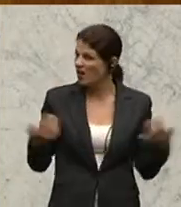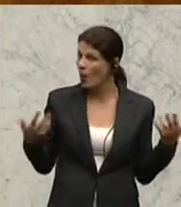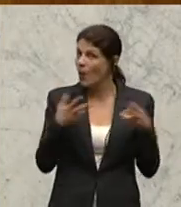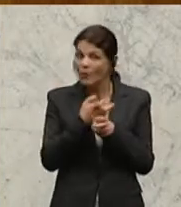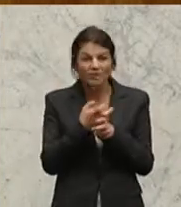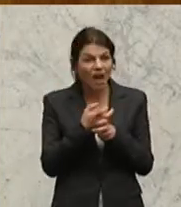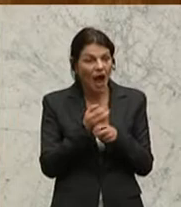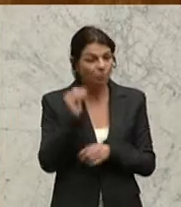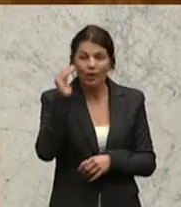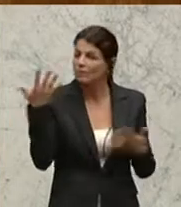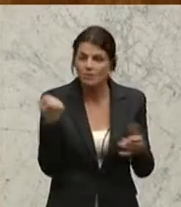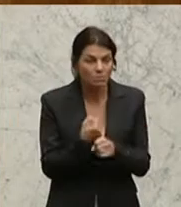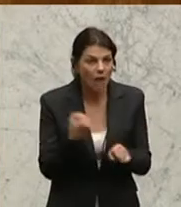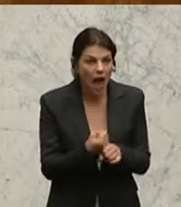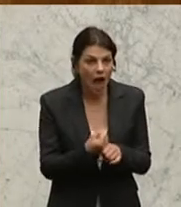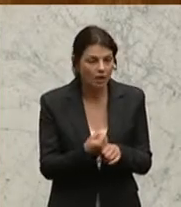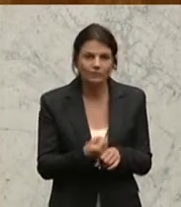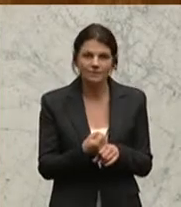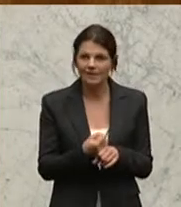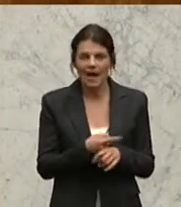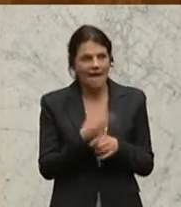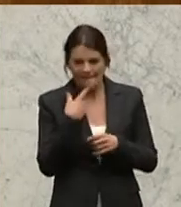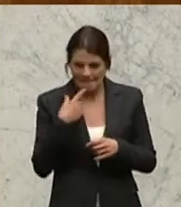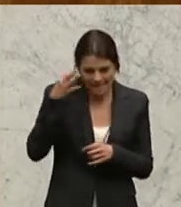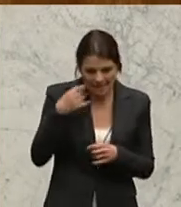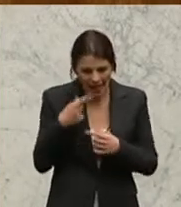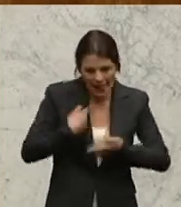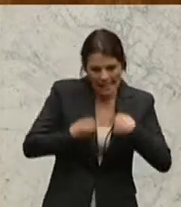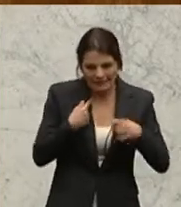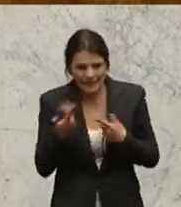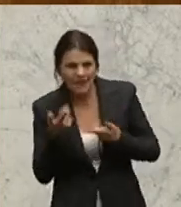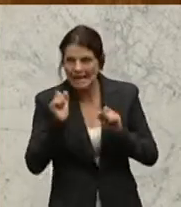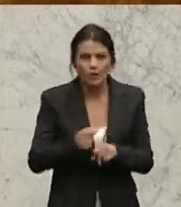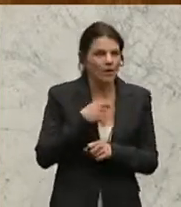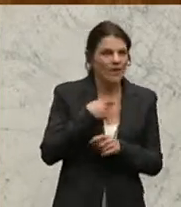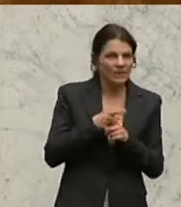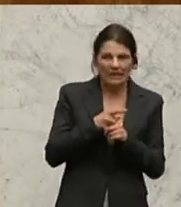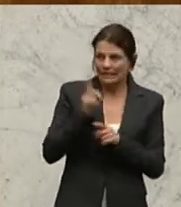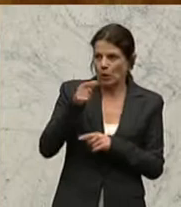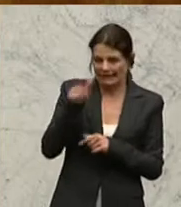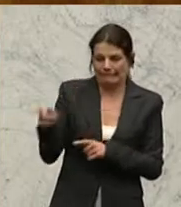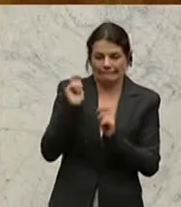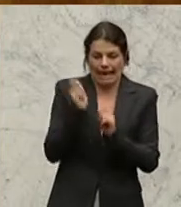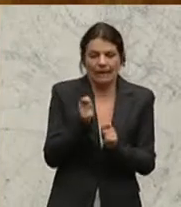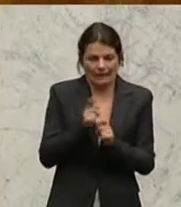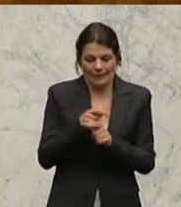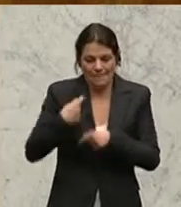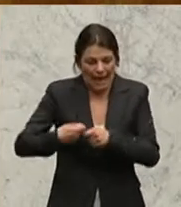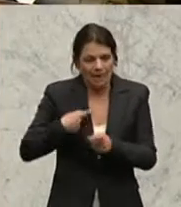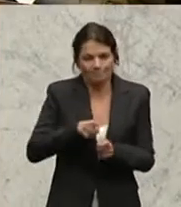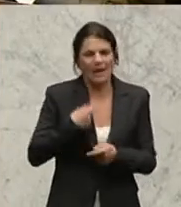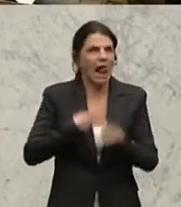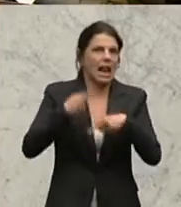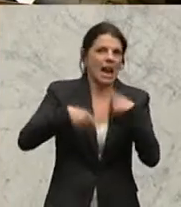Behörden? Sie erfinden alle möglichen Ausreden, um ja nicht diesen Asylantrag behandeln zu müssen. Nein,